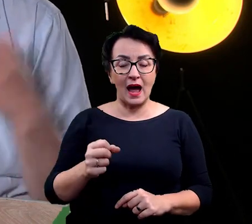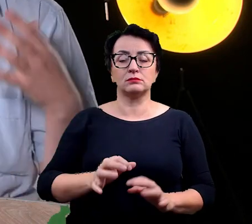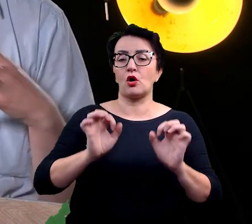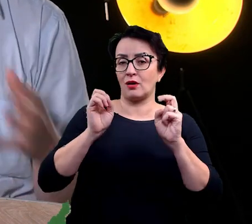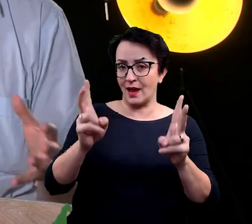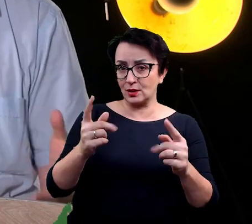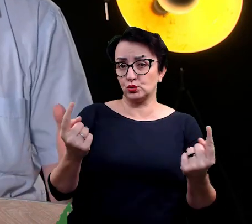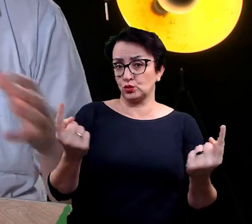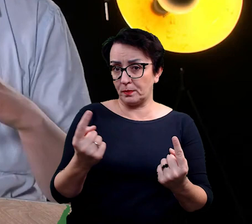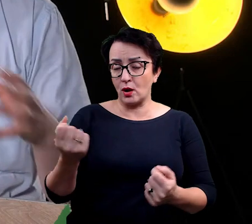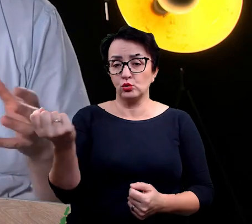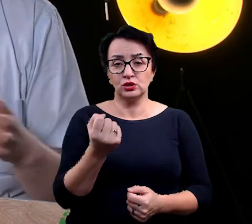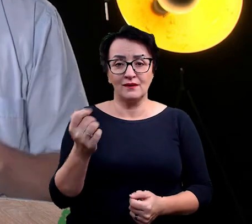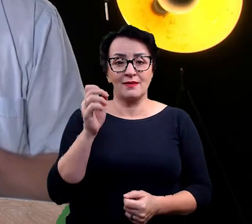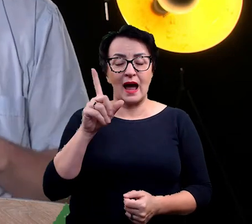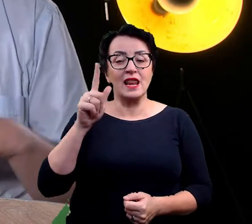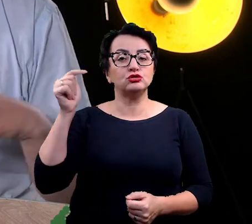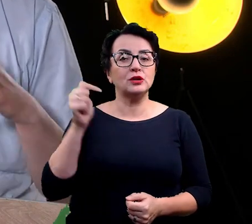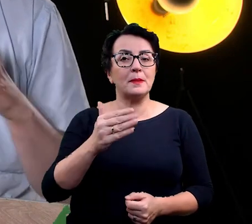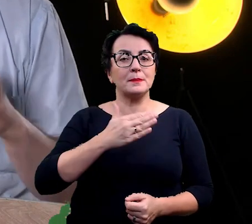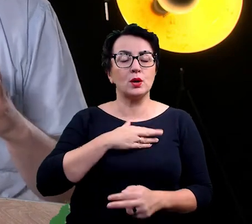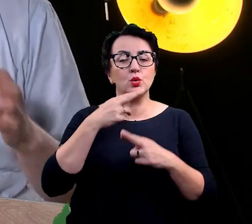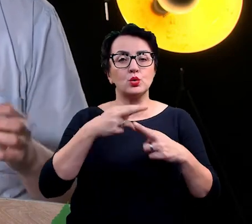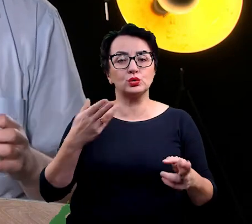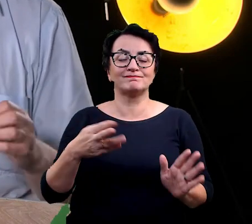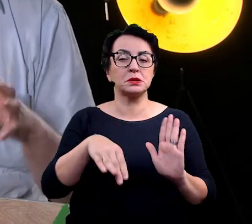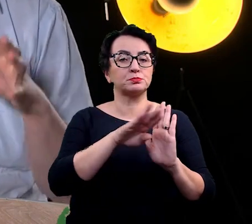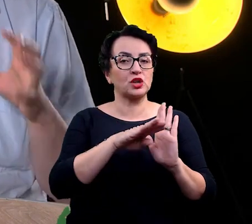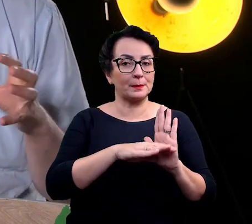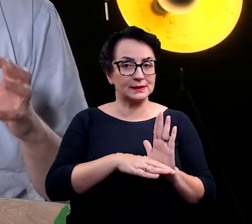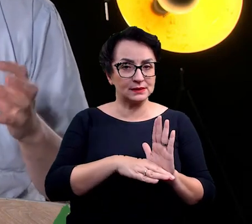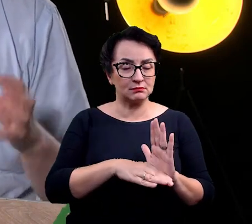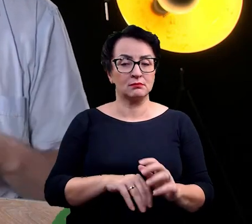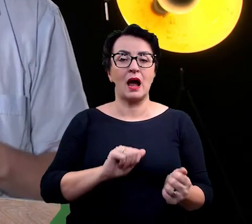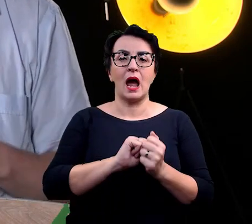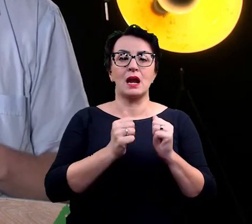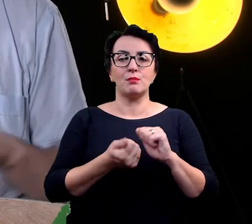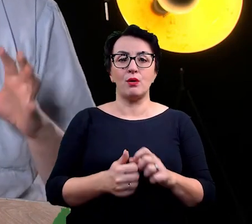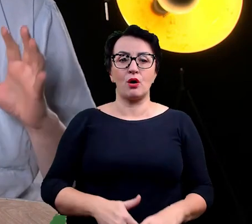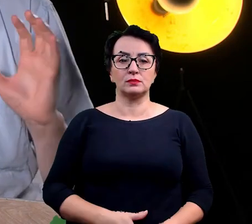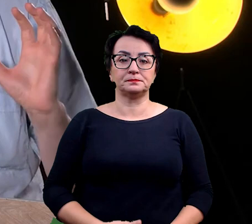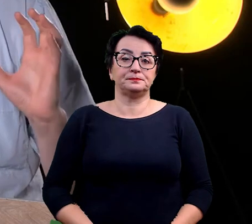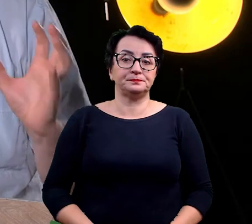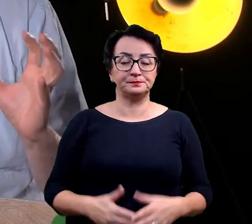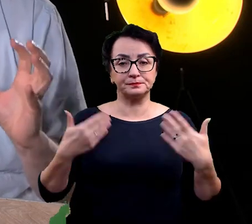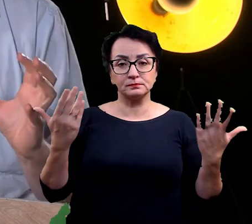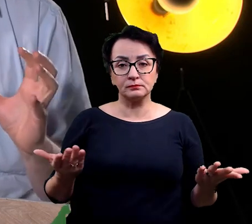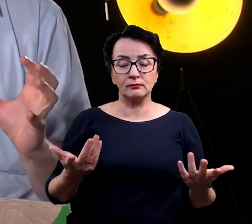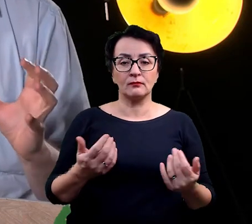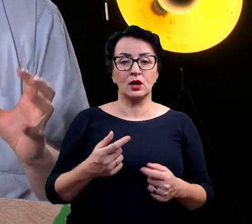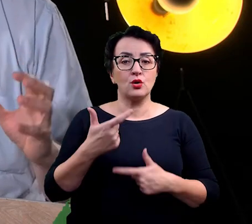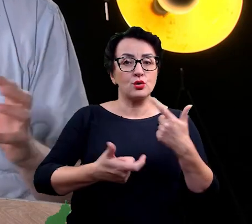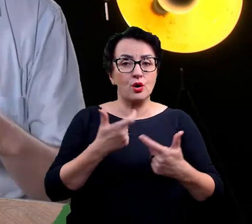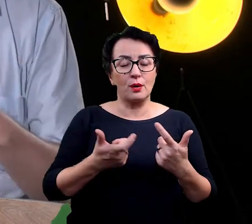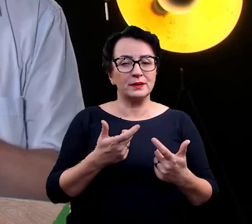ją używać, ale trzeba mieć różnego rodzaju przepisy czy pewnego rodzaju, no, przedsięwzięć jakieś